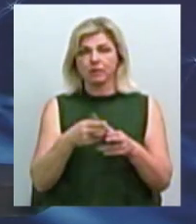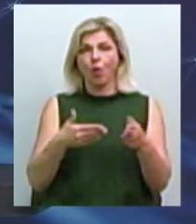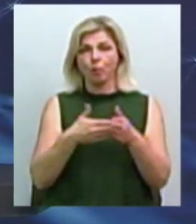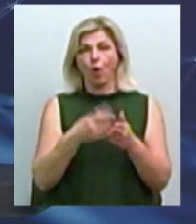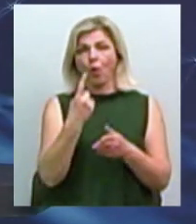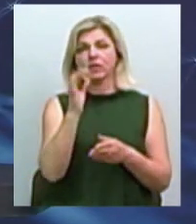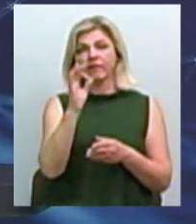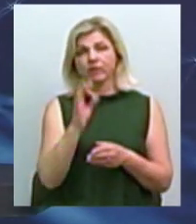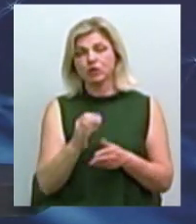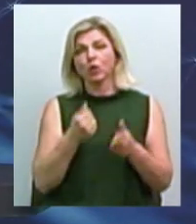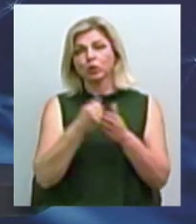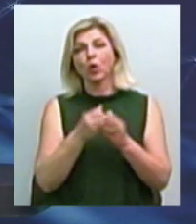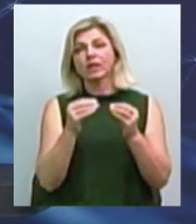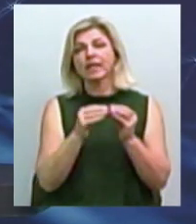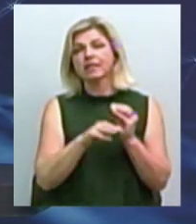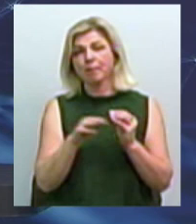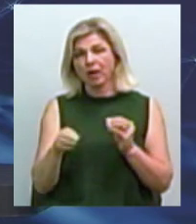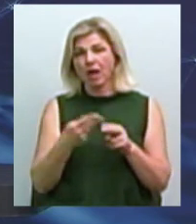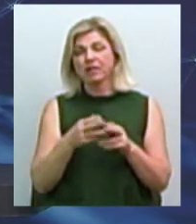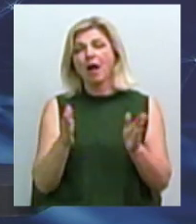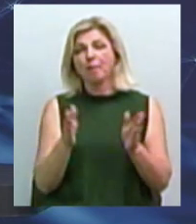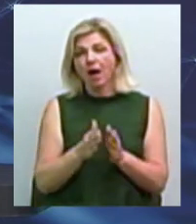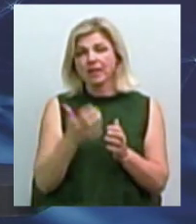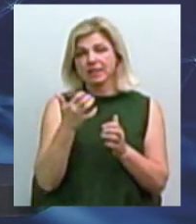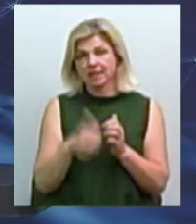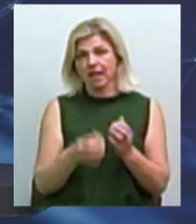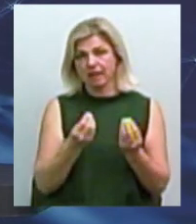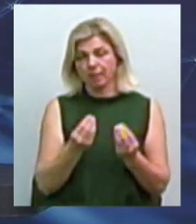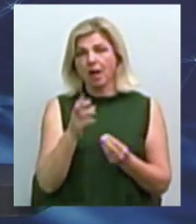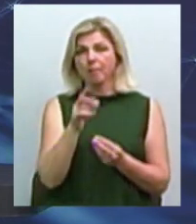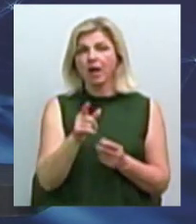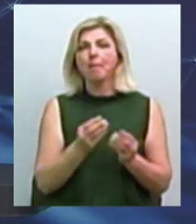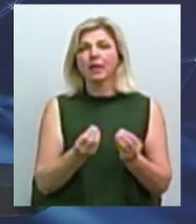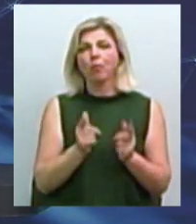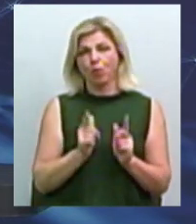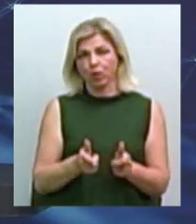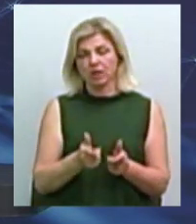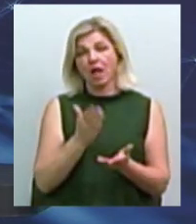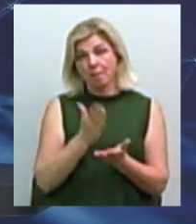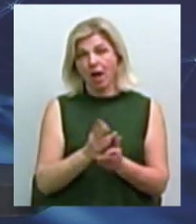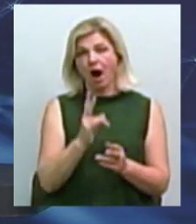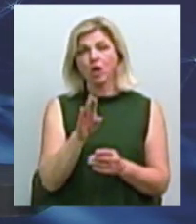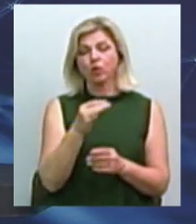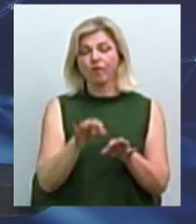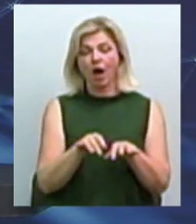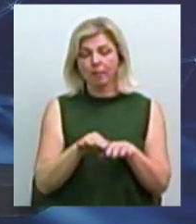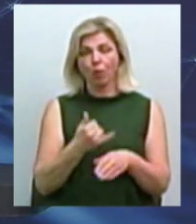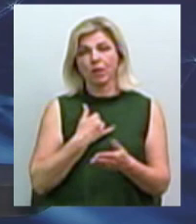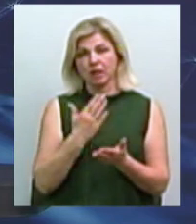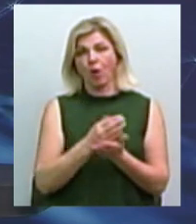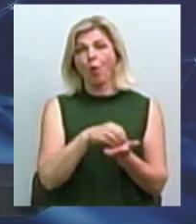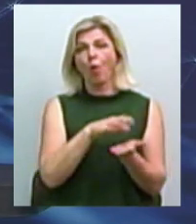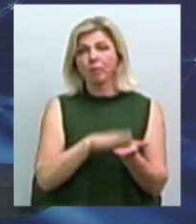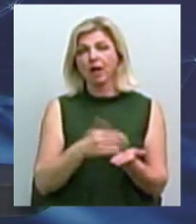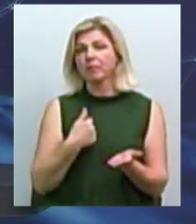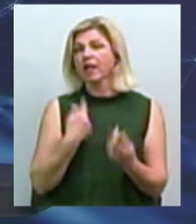відсоток, але там до 10 мільйонів. Це все малий середній бізнес сьогодні. Тобто бізнес би погодився, маю контрольно-касовий апарат, в мене є облік, мені не потрібен